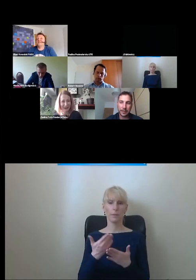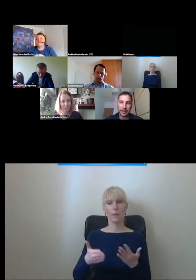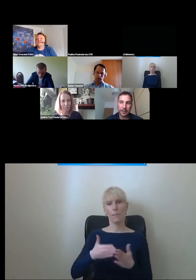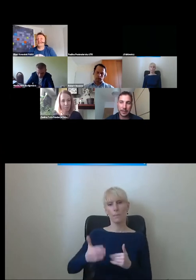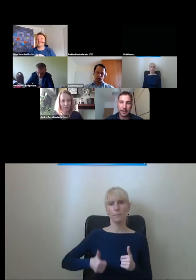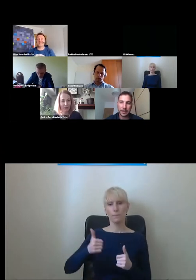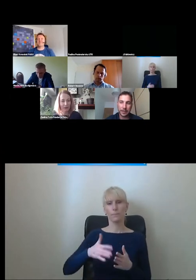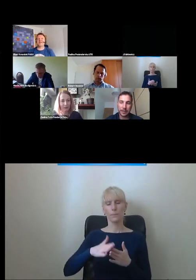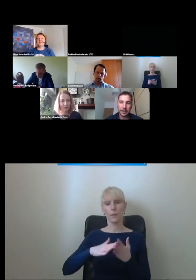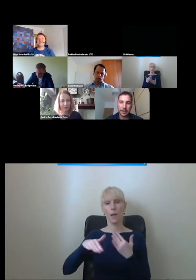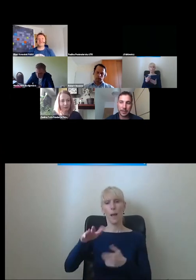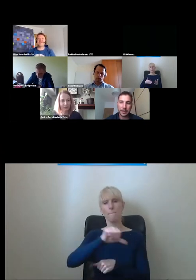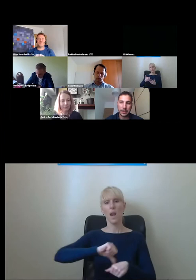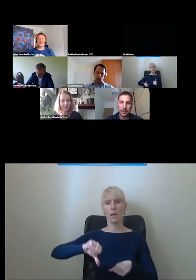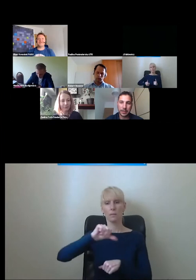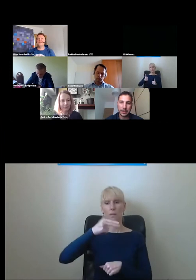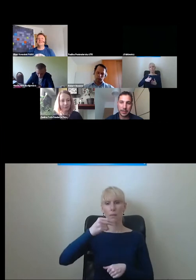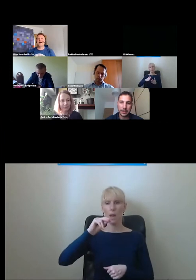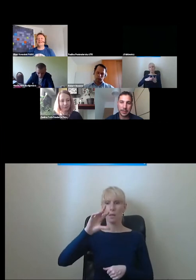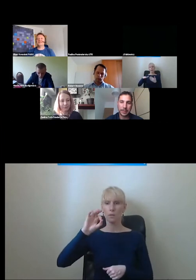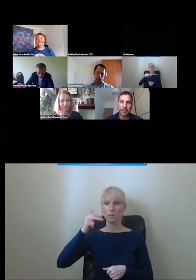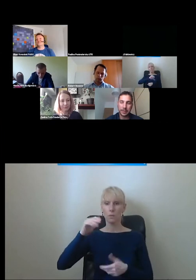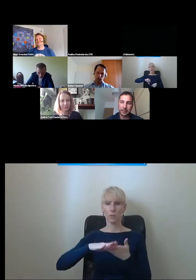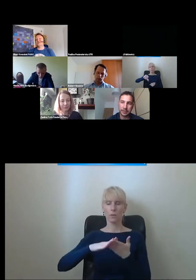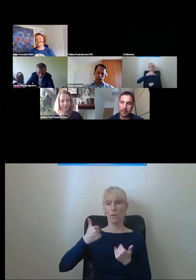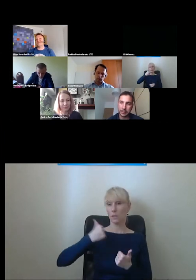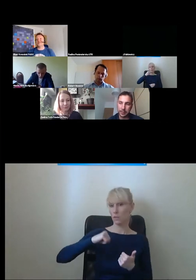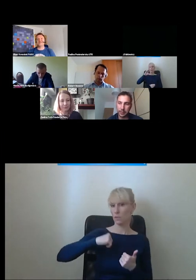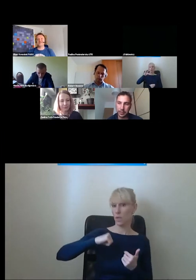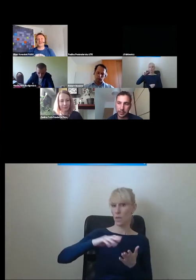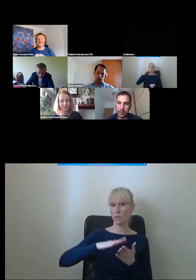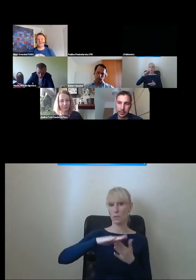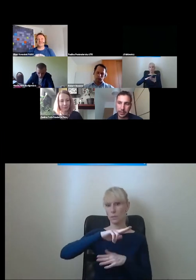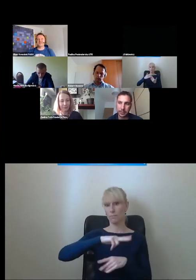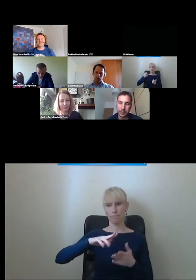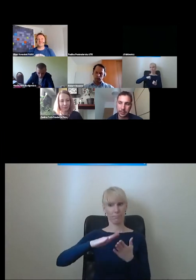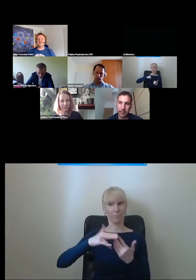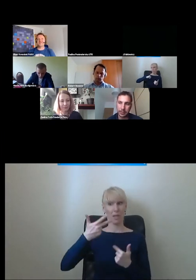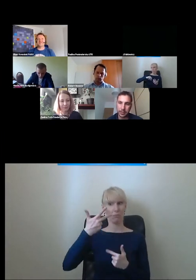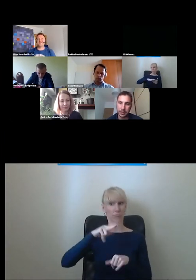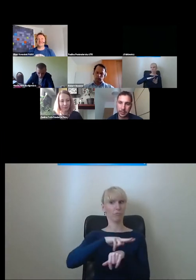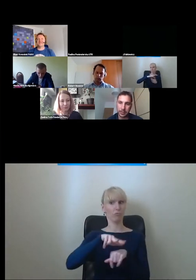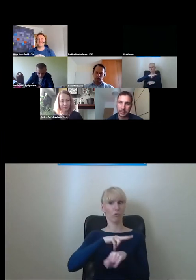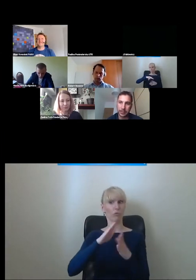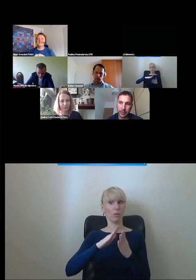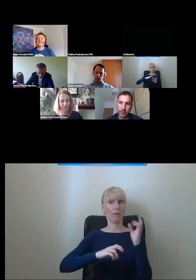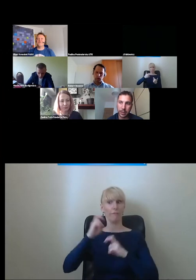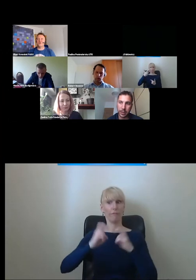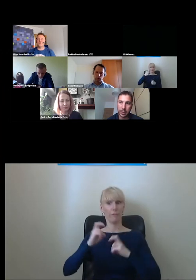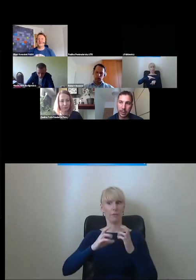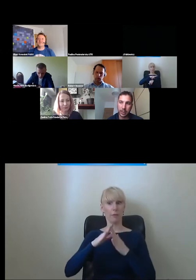atrakcyjnej stacji, nie wiem, Plac Wilsona jest ładny, ale też nie wiem, czy chciałbym tam siedzieć i czekać, aż ta winda zostanie